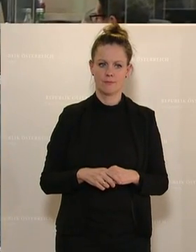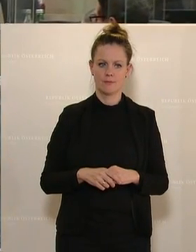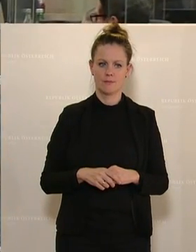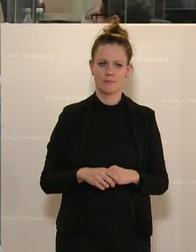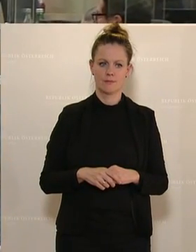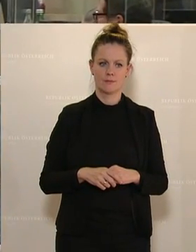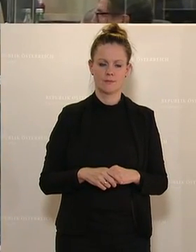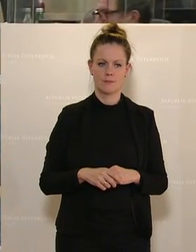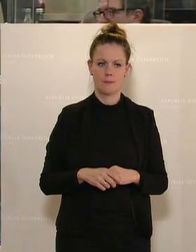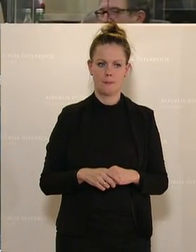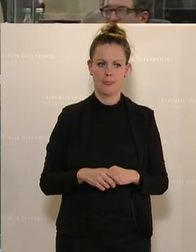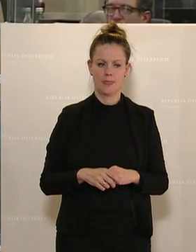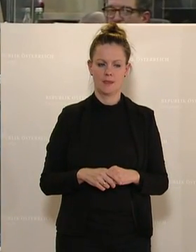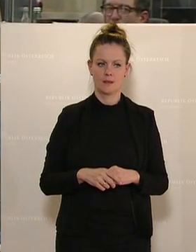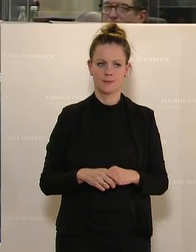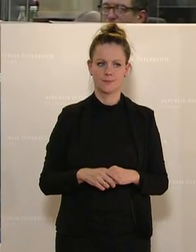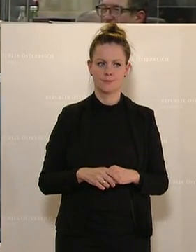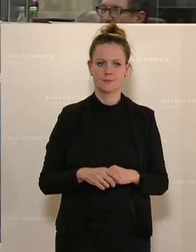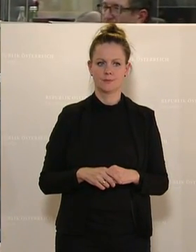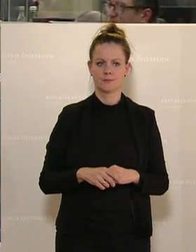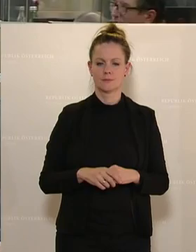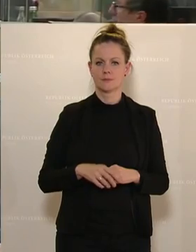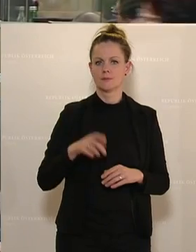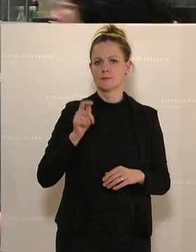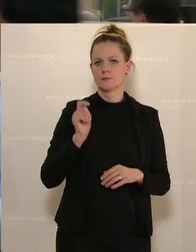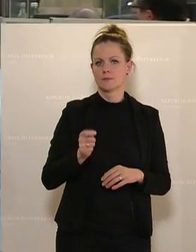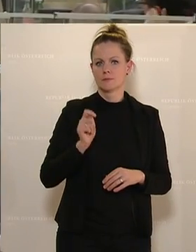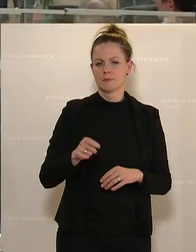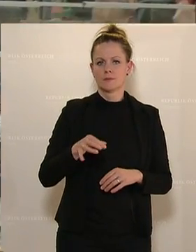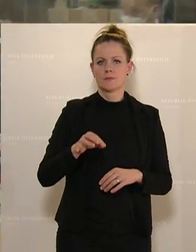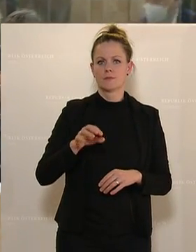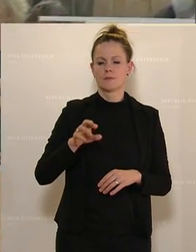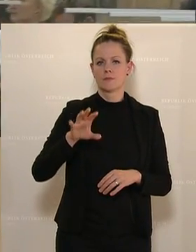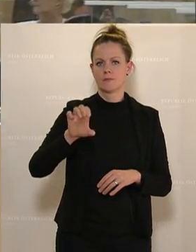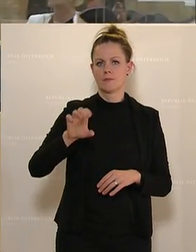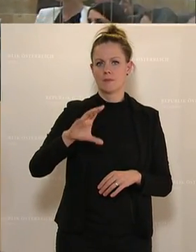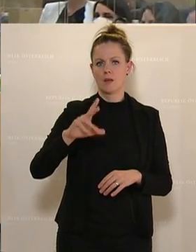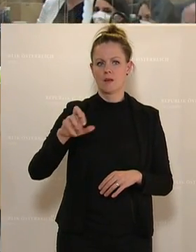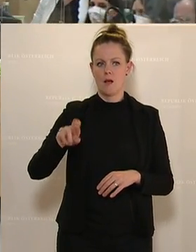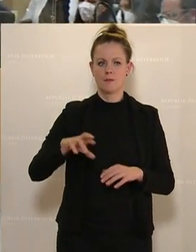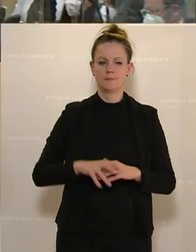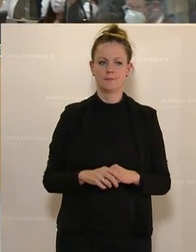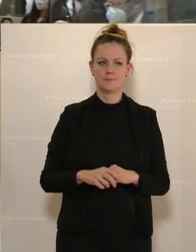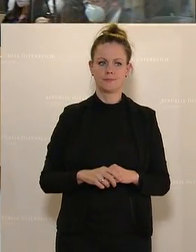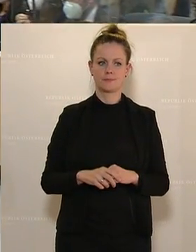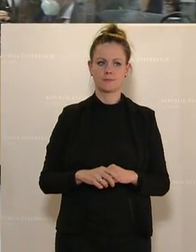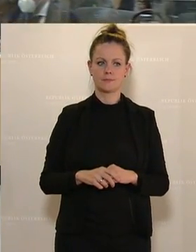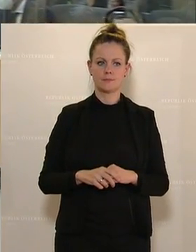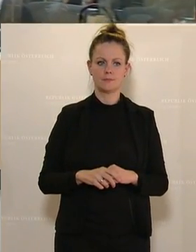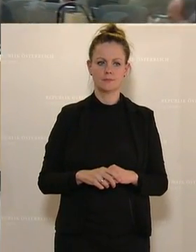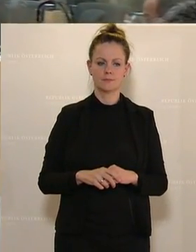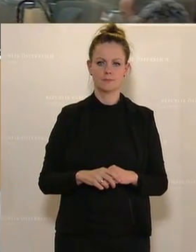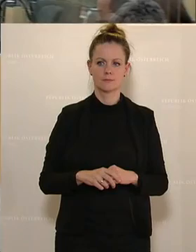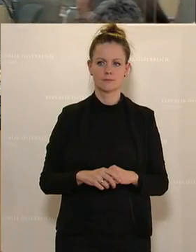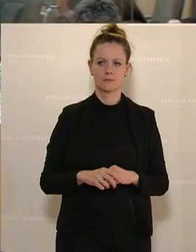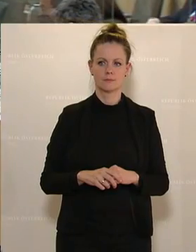Petra Wimmer, war das von der SPÖ, Barrierefreiheit sei ihr wichtig, Lokale und Geschäfte seien nicht barrierefrei in ausreichendem Maße, obwohl dies